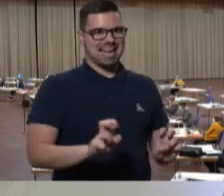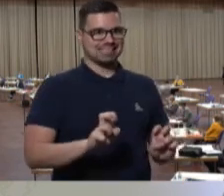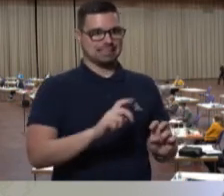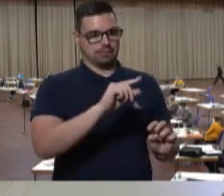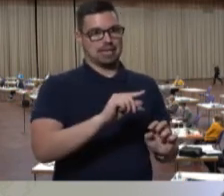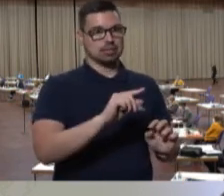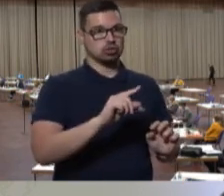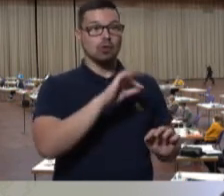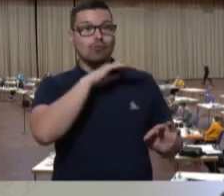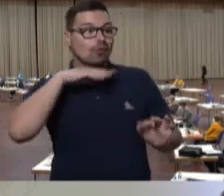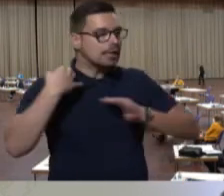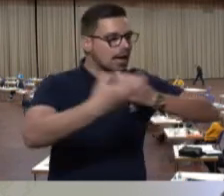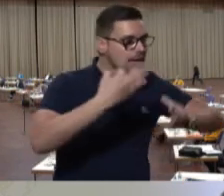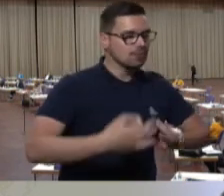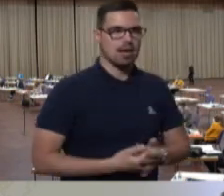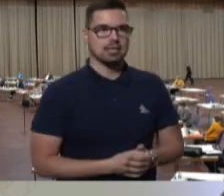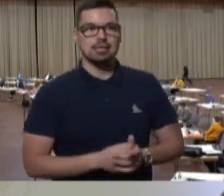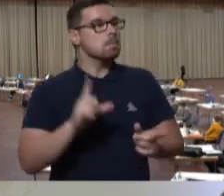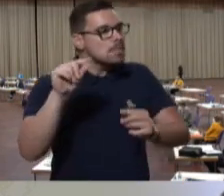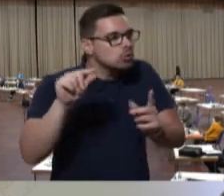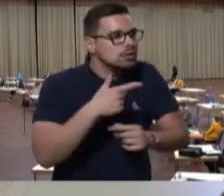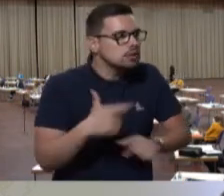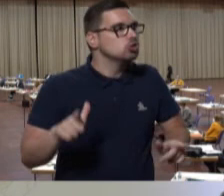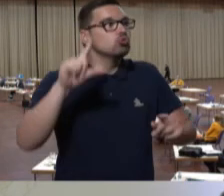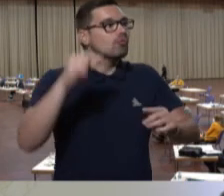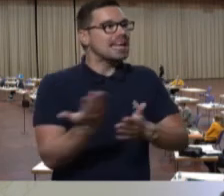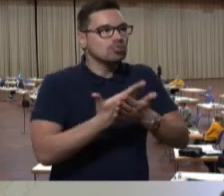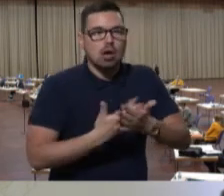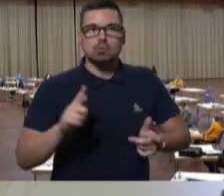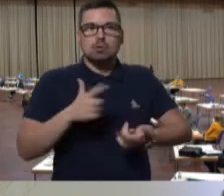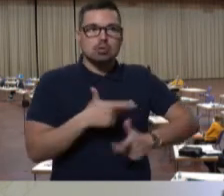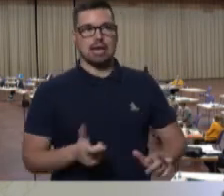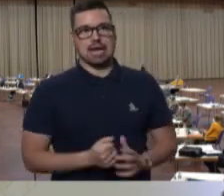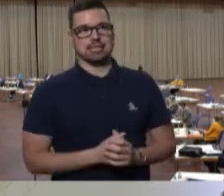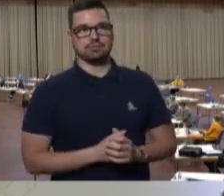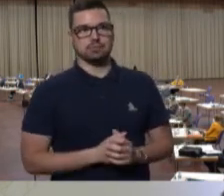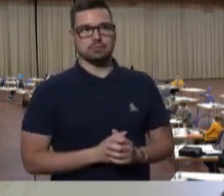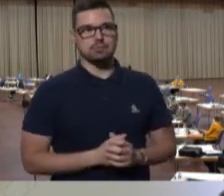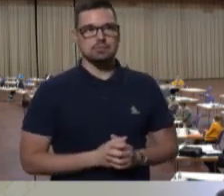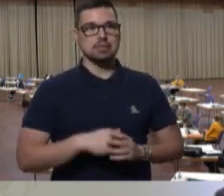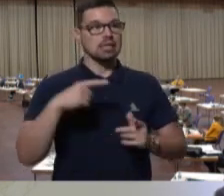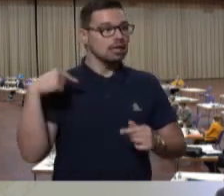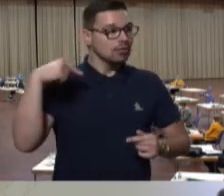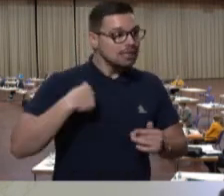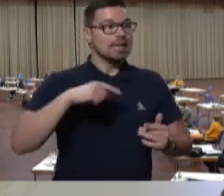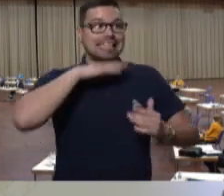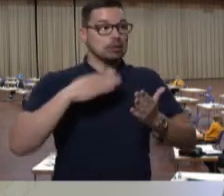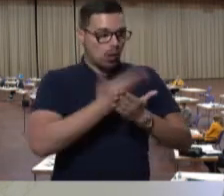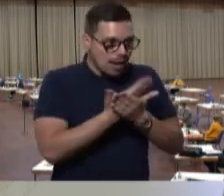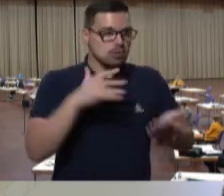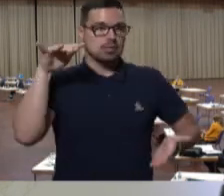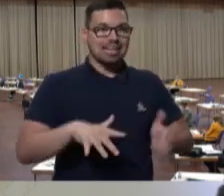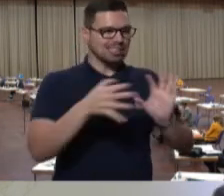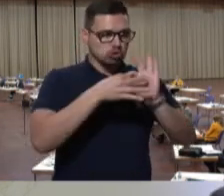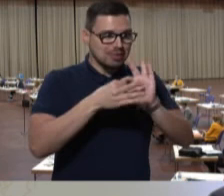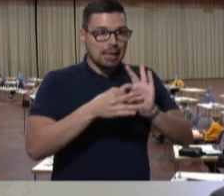bilden. Das ist kein Mangel von Ausbildung in dem Fall, im Saarland jedenfalls, sondern wir bilden genügend aus. Und der andere